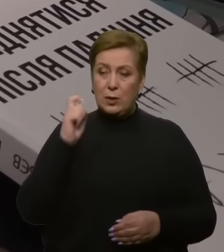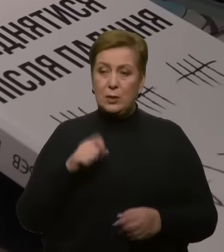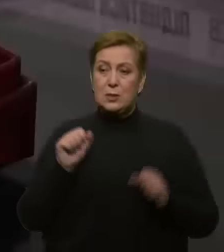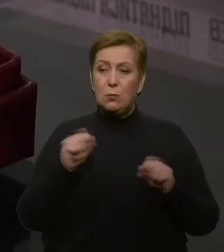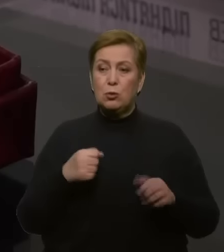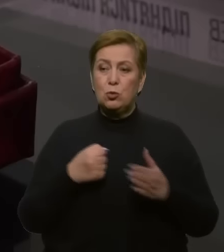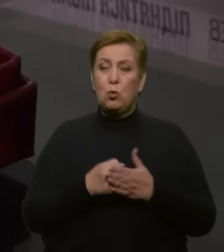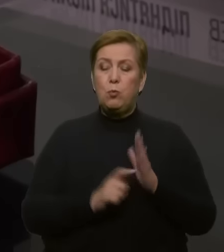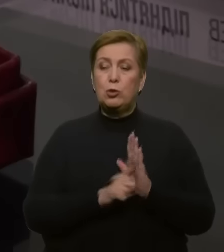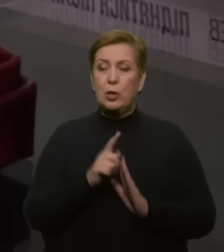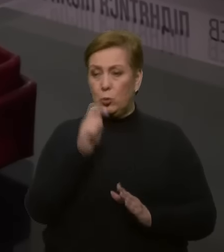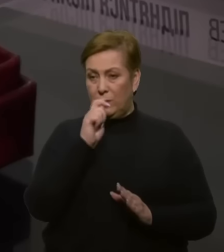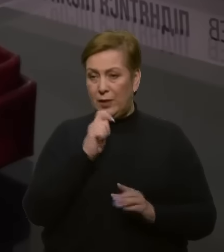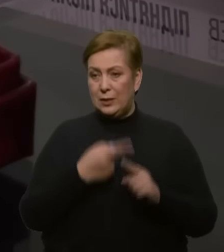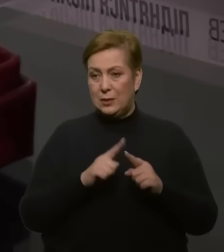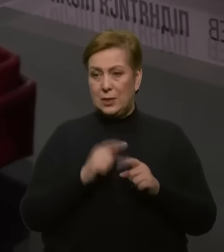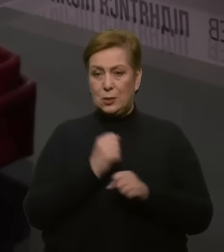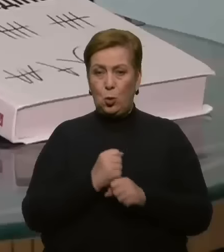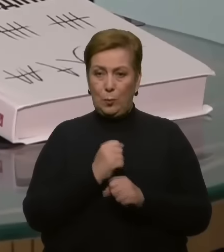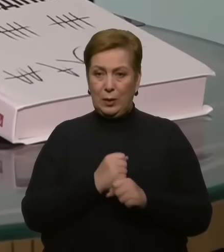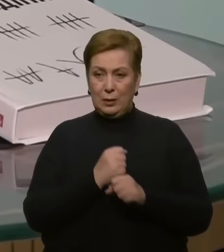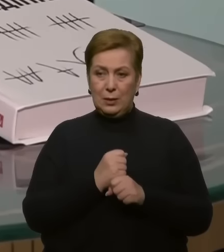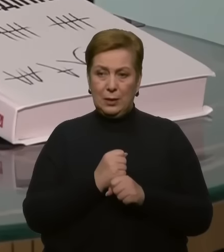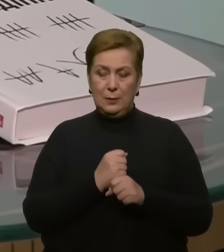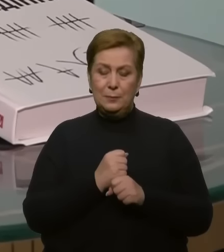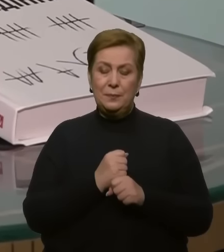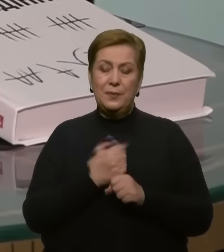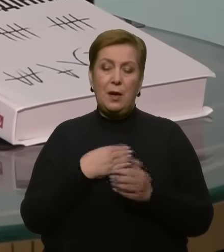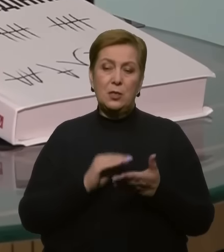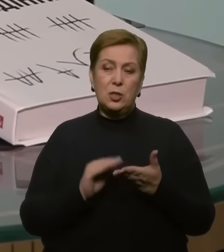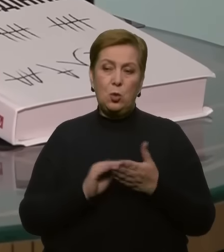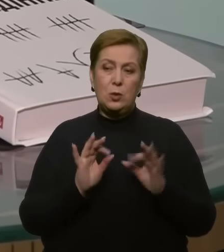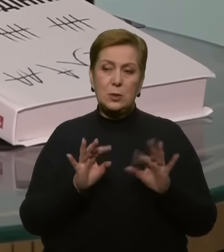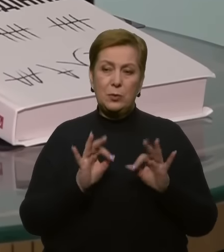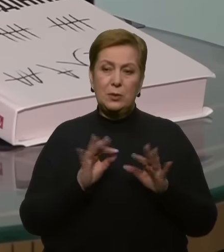початку квітня. Муслім Умєров, Іван Горбунов, Валерій Ратошнюк. Суспільні новини Крим.